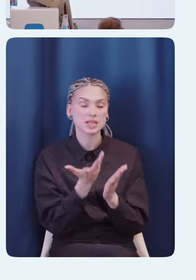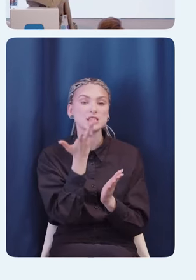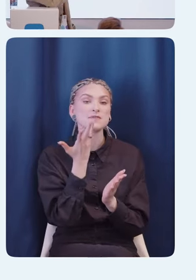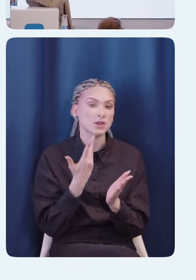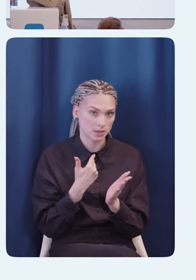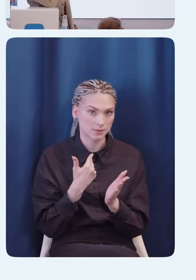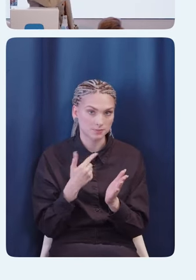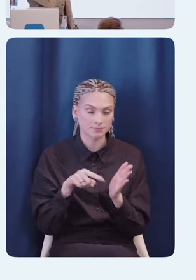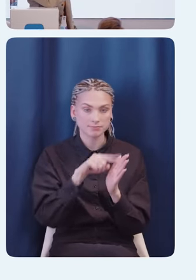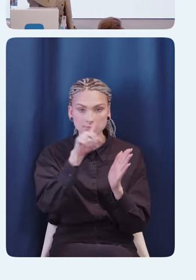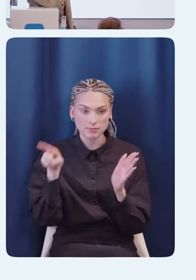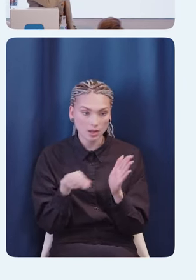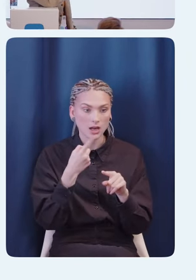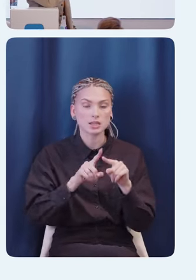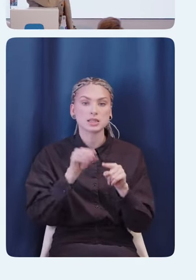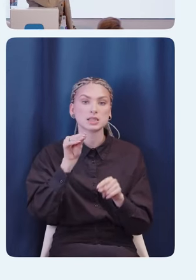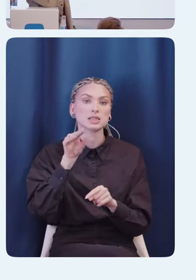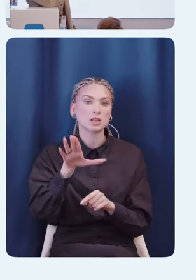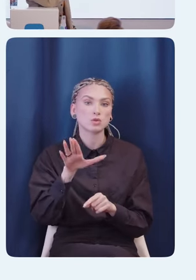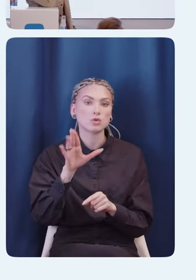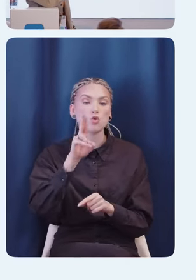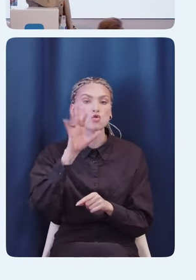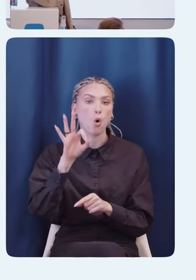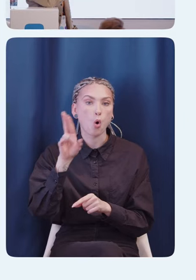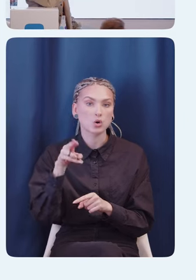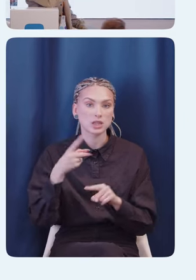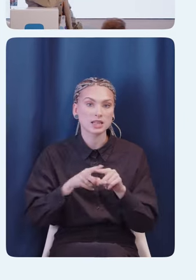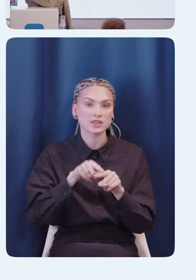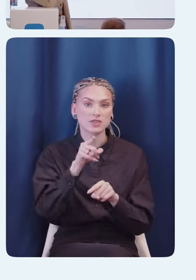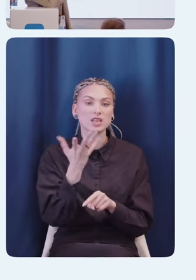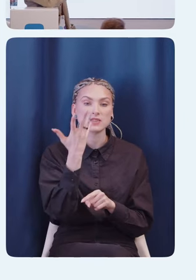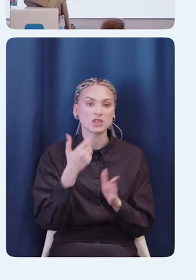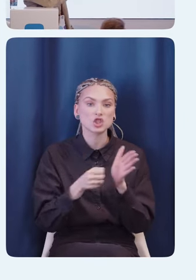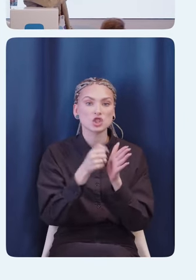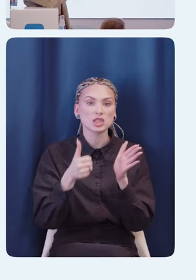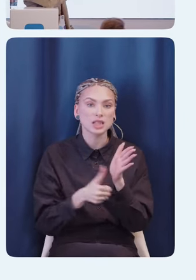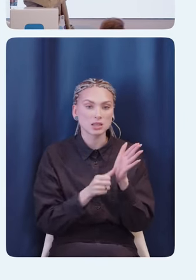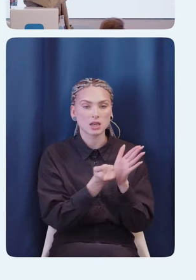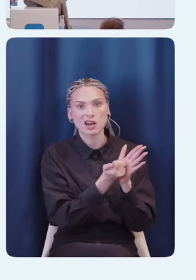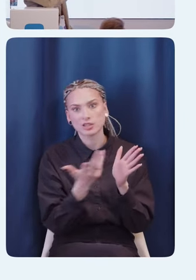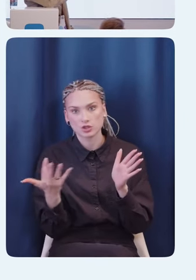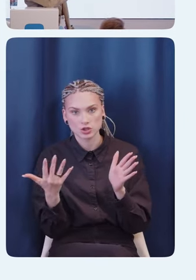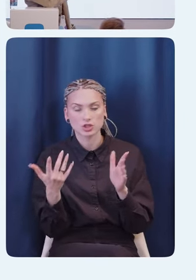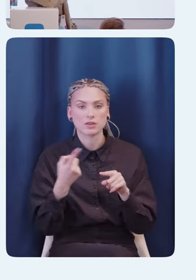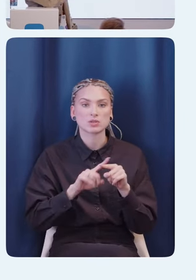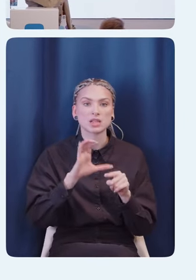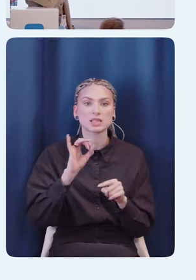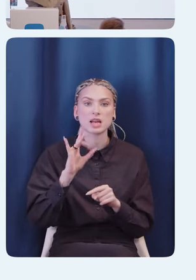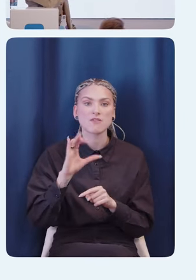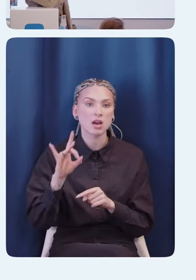цветов задается кодами этого цвета, то есть в 16-ти речной системе счисления, которая приходит с сервера.